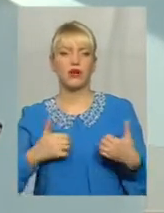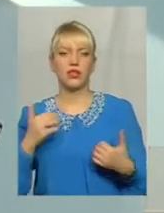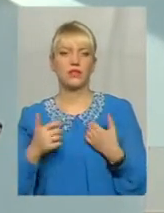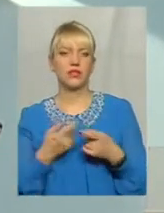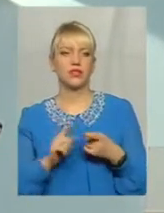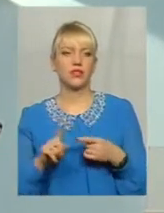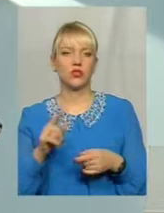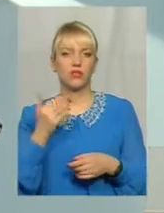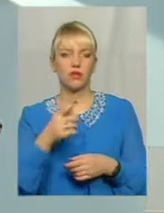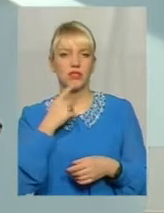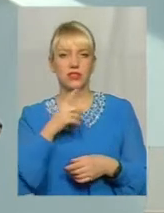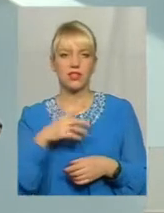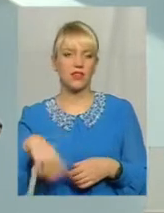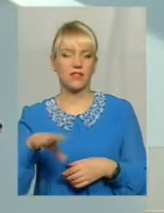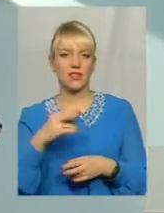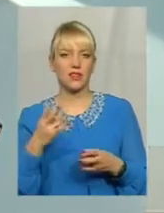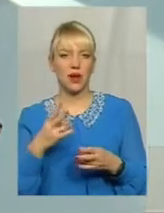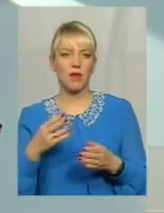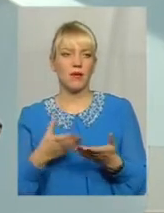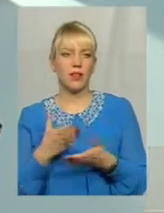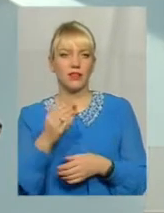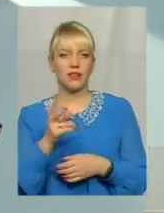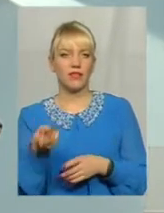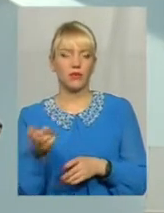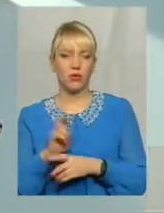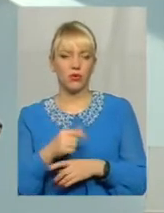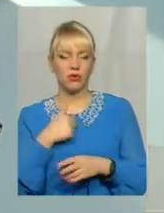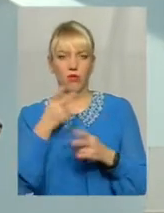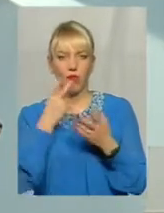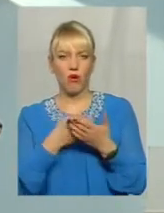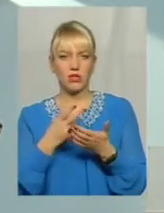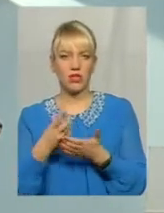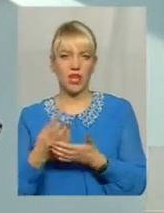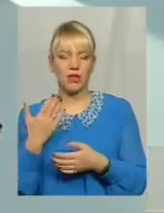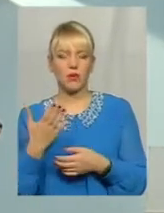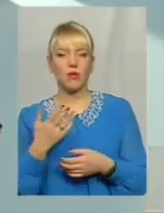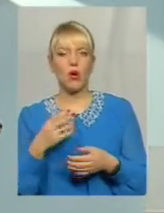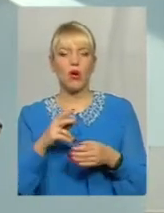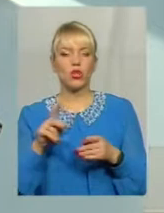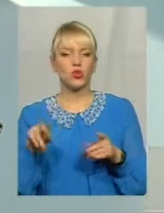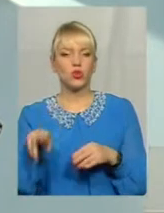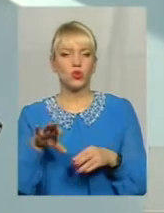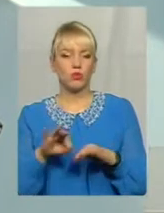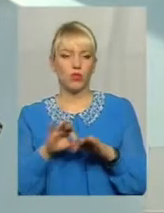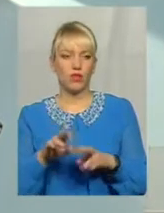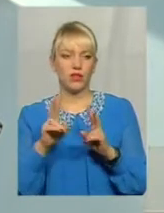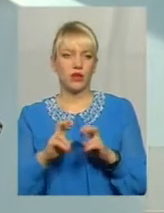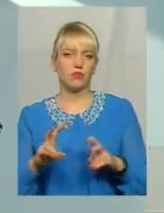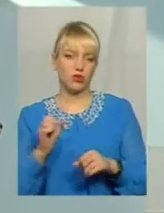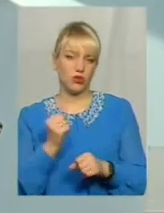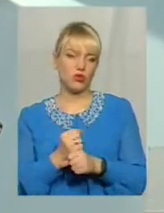що вам сказали, що треба за все абсолютно платити. Ви приходьте, ми розглянемо покази до проведення обстеження і зробимо його.